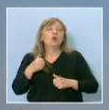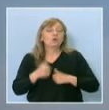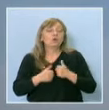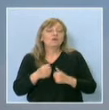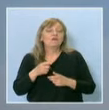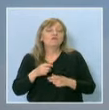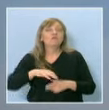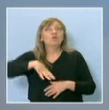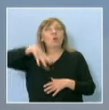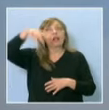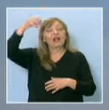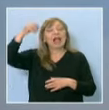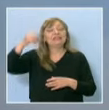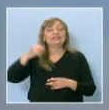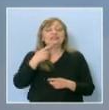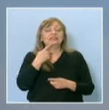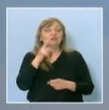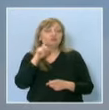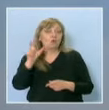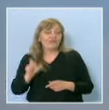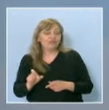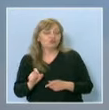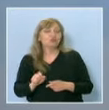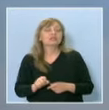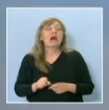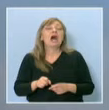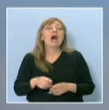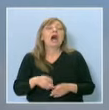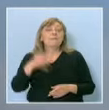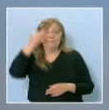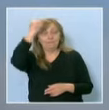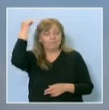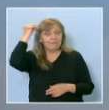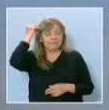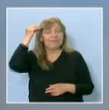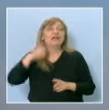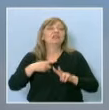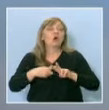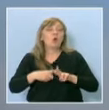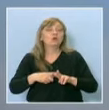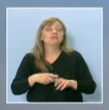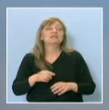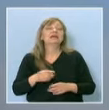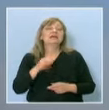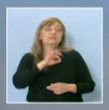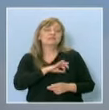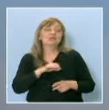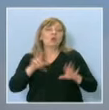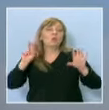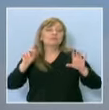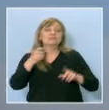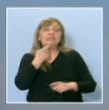човечност. А паметта на холокостът днес победи в националната историческа конференция, посветена на 80